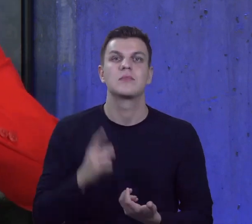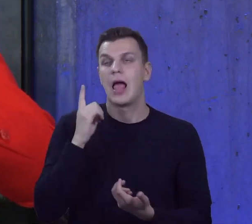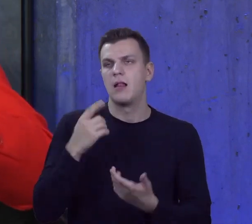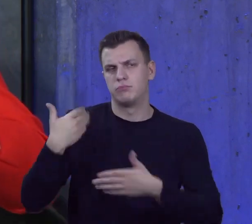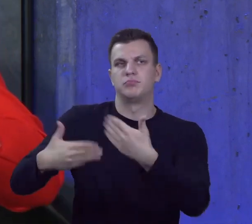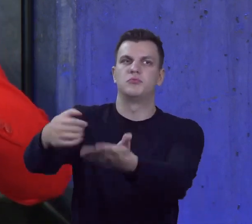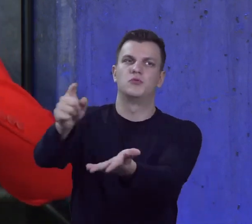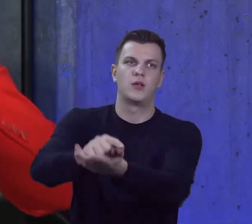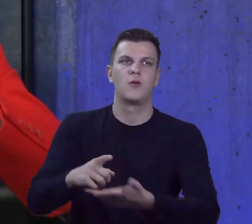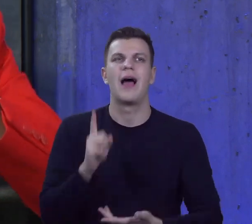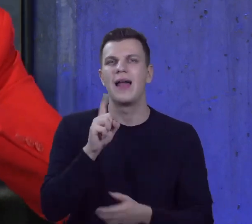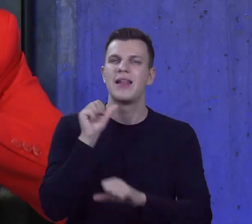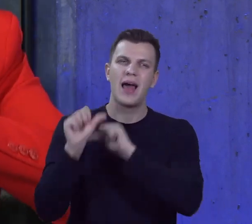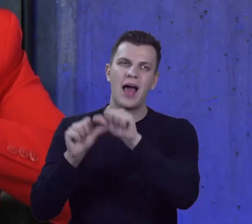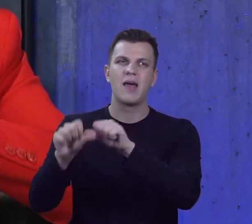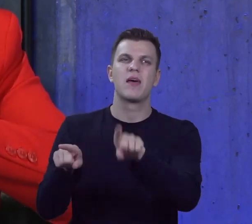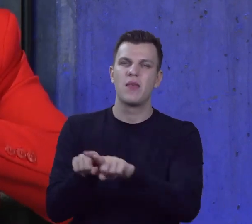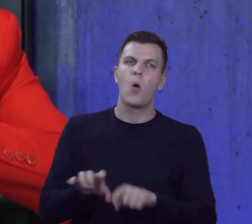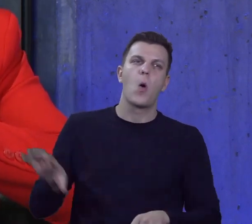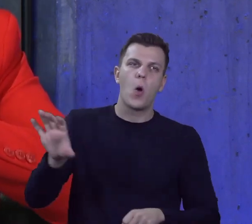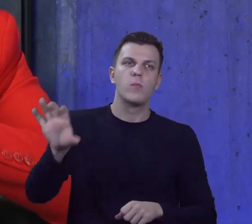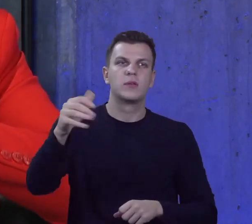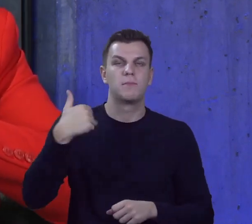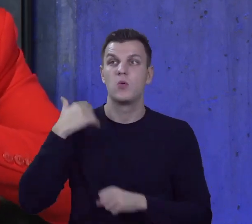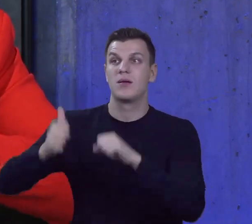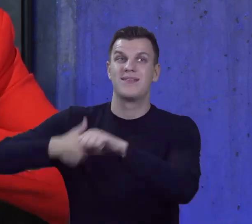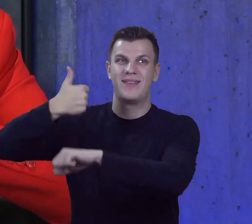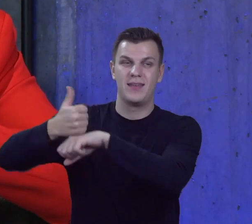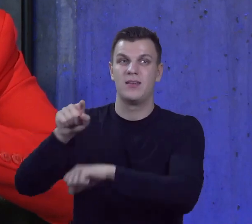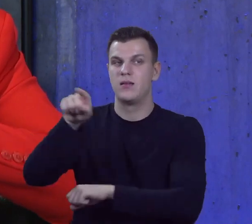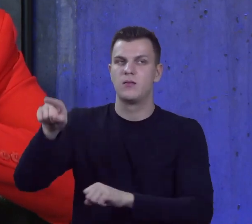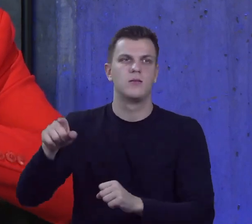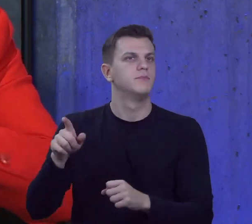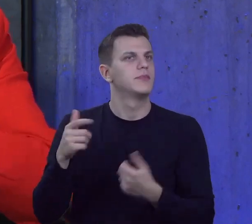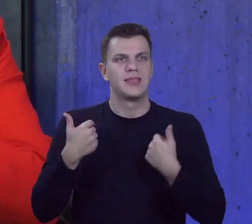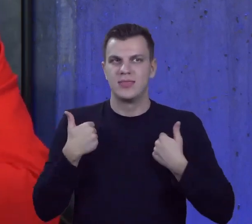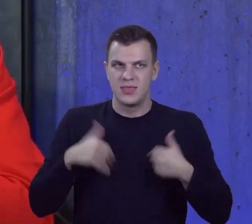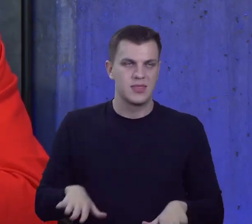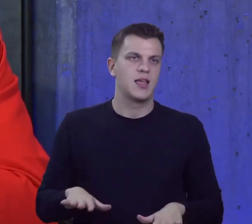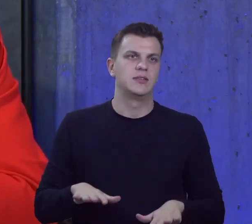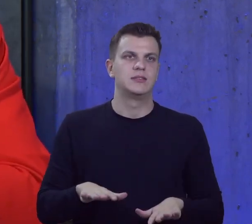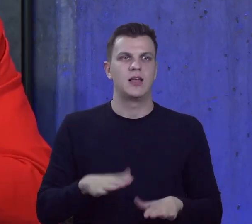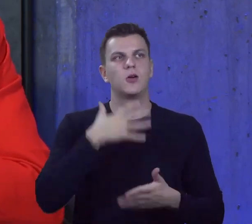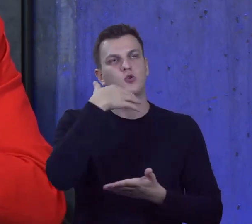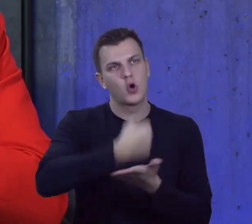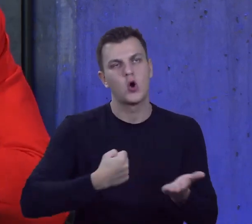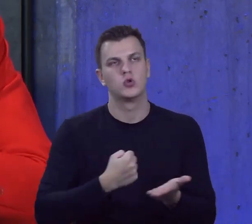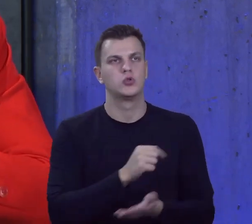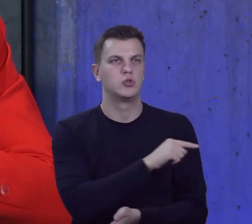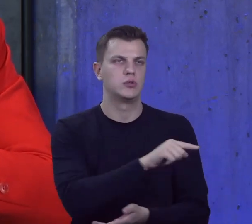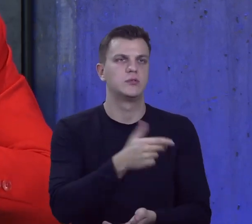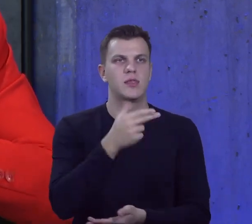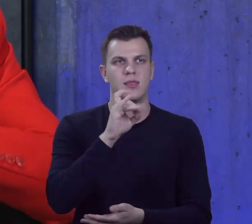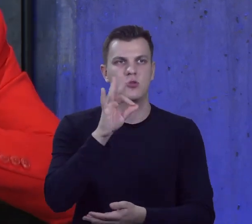widziałam, jak bardzo duży był opór włodarza, który nie chciał skorzystać z tego dobrodziejstwa, jaki przynosił